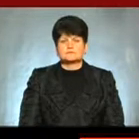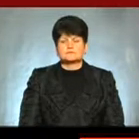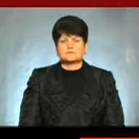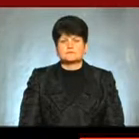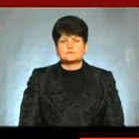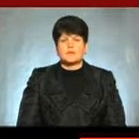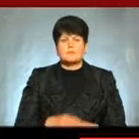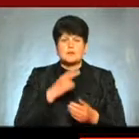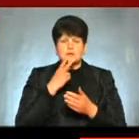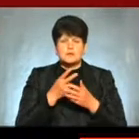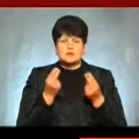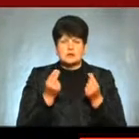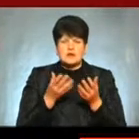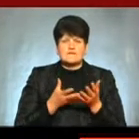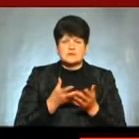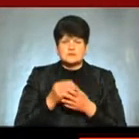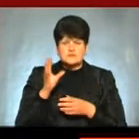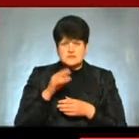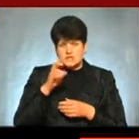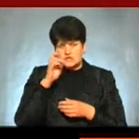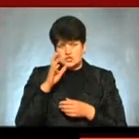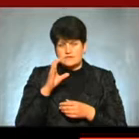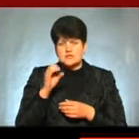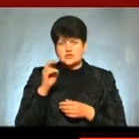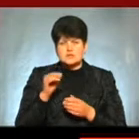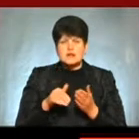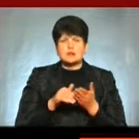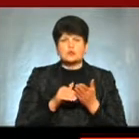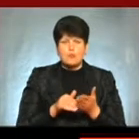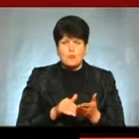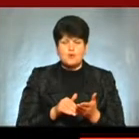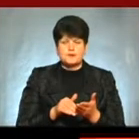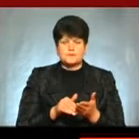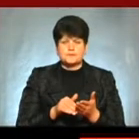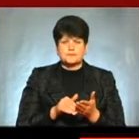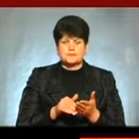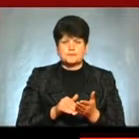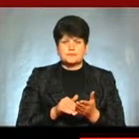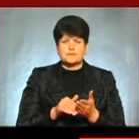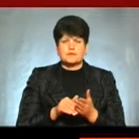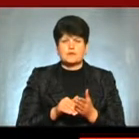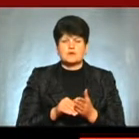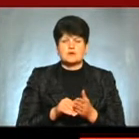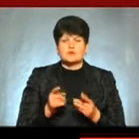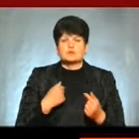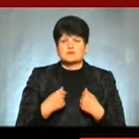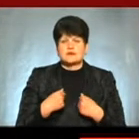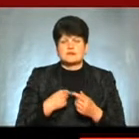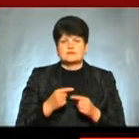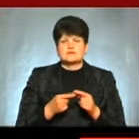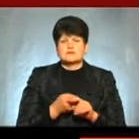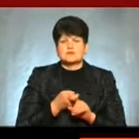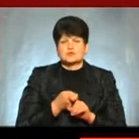Передбачено коштів для виплати всіх державних соціальних допомог Особам, які пострадали внаслідок Чорнобильської